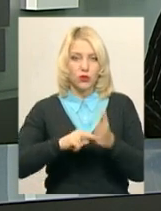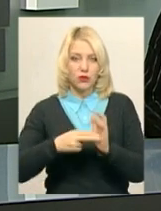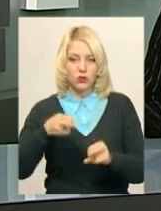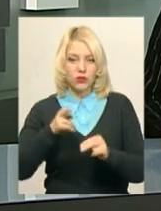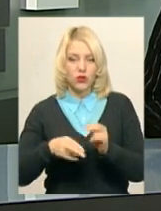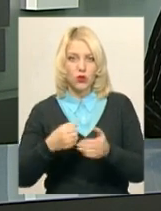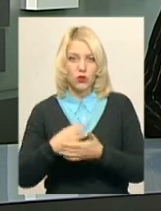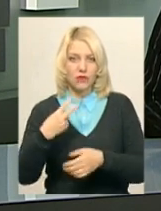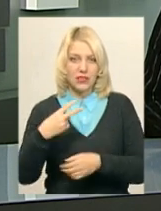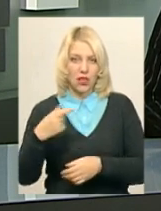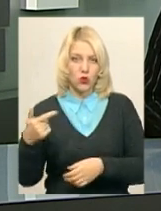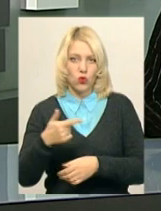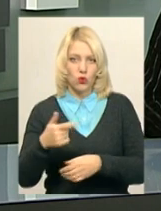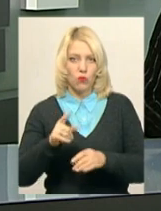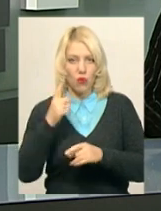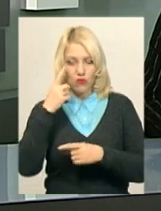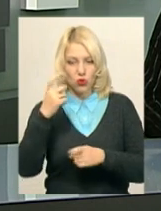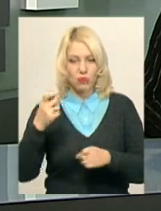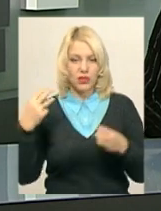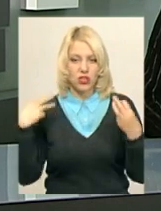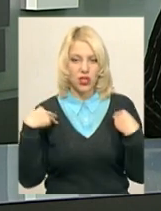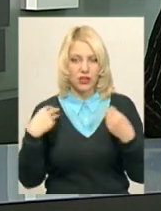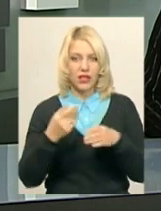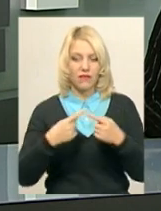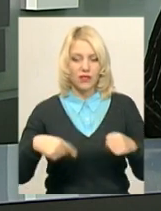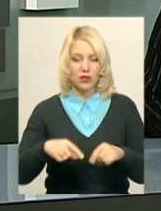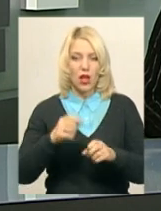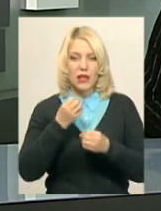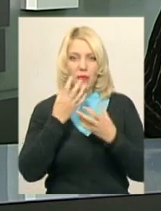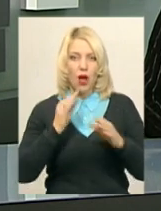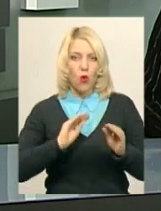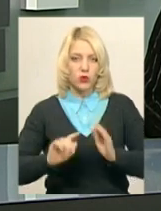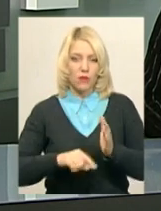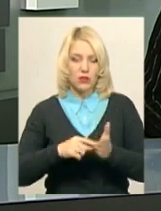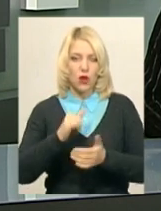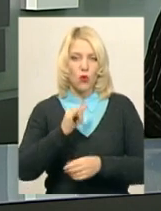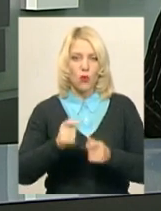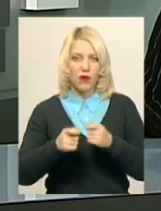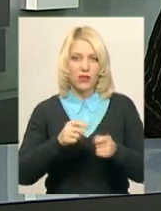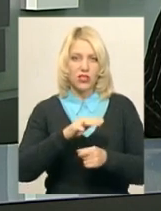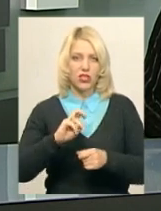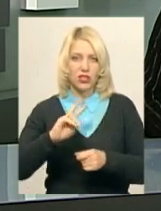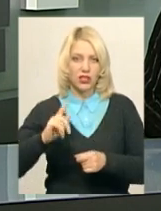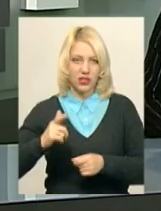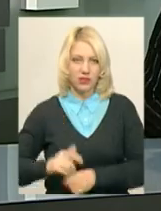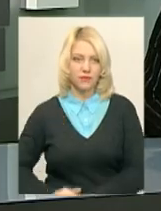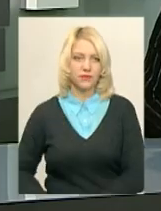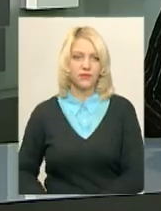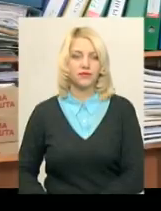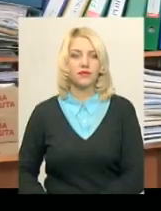20 грудня, повідомила начальник відділу з благоустрою міста, управління житлово-комунального подавця Хмельницької міської ради.